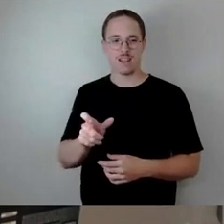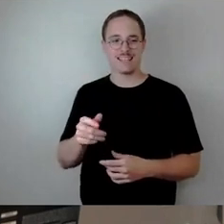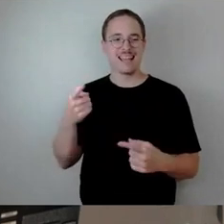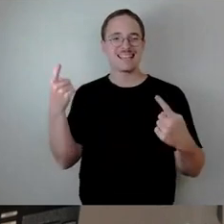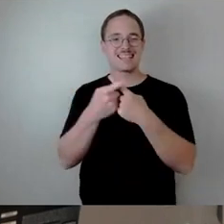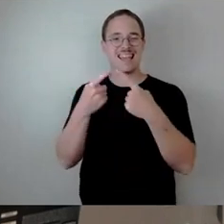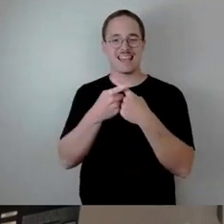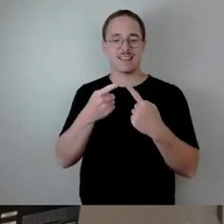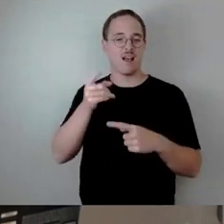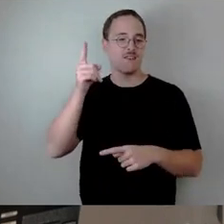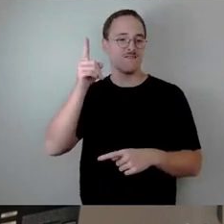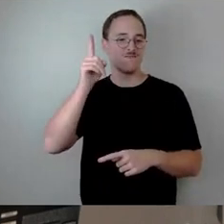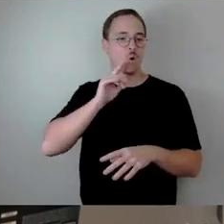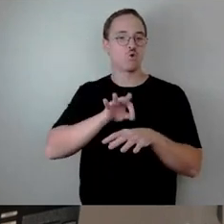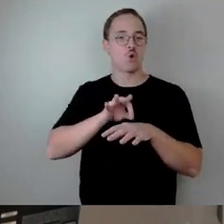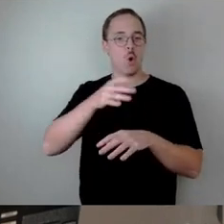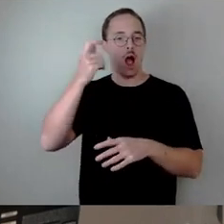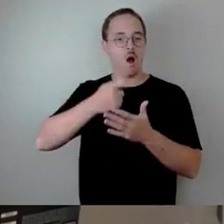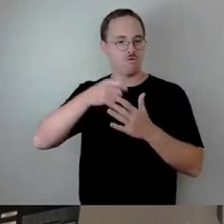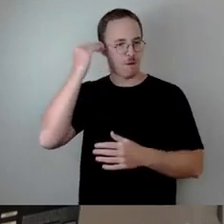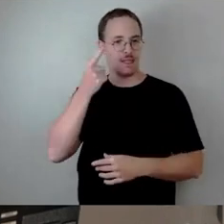Und deswegen Punkt 12 separat abstimmen.